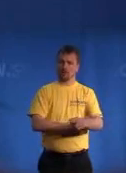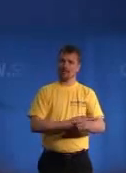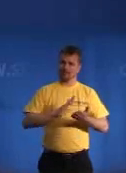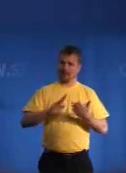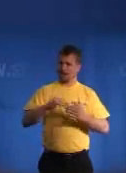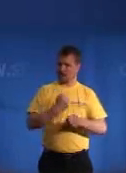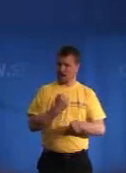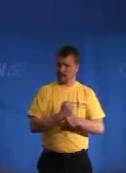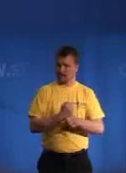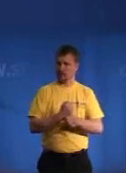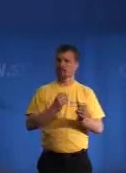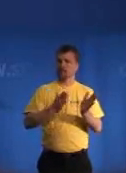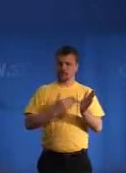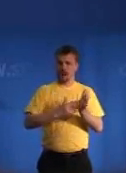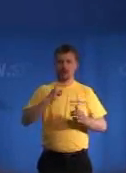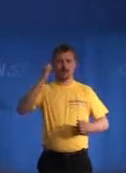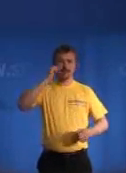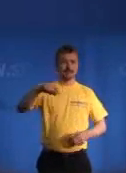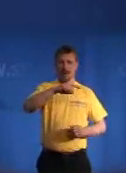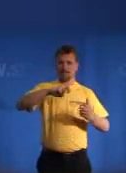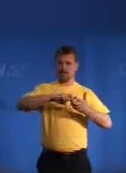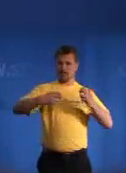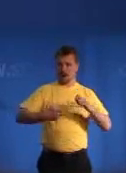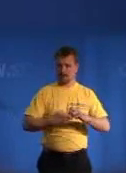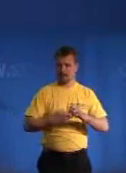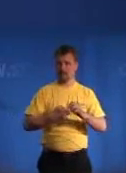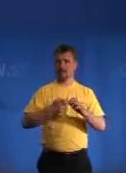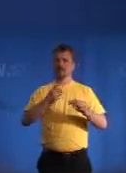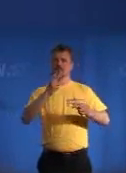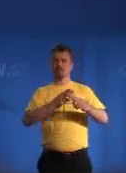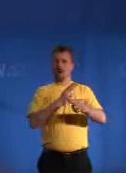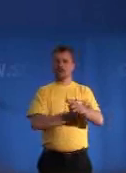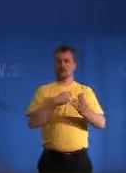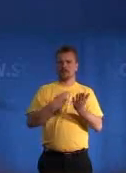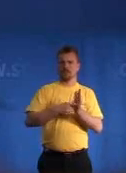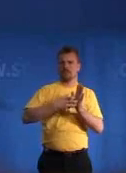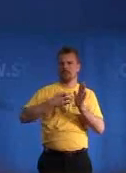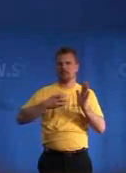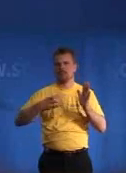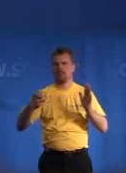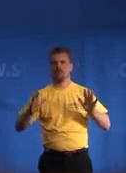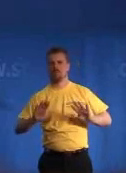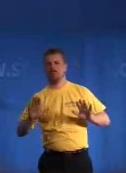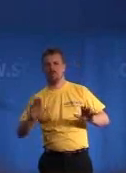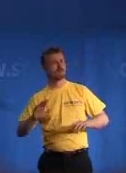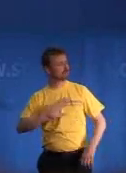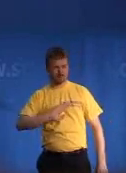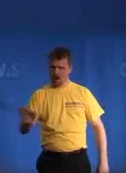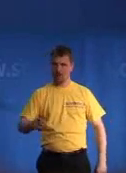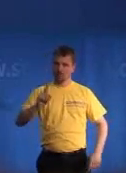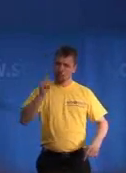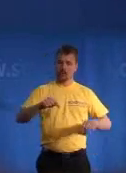fráze. Chci prosazovat to, aby se člověk ke svým právům dostal včas. Jen včasné rozhodování totiž zbuzuje pocit jistoty a